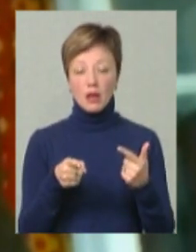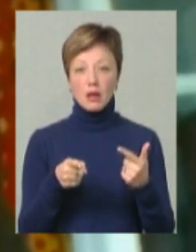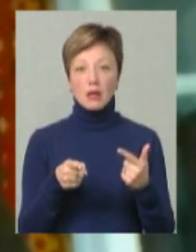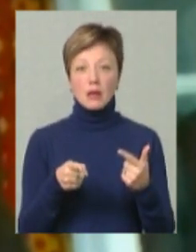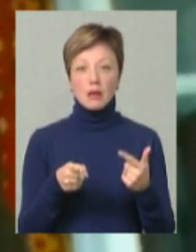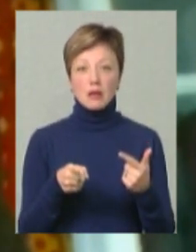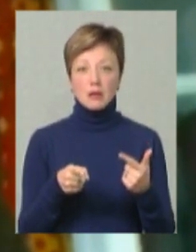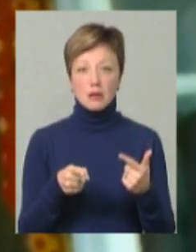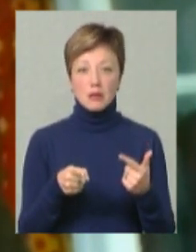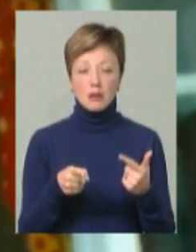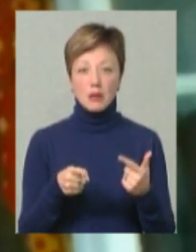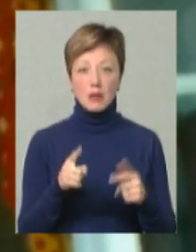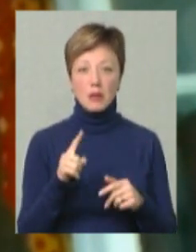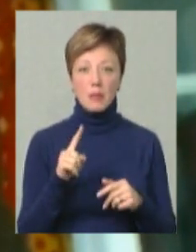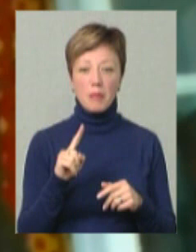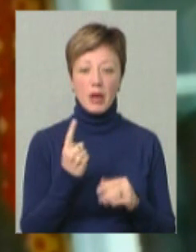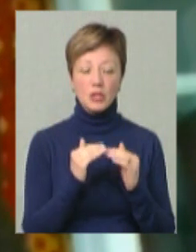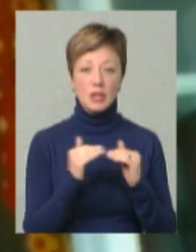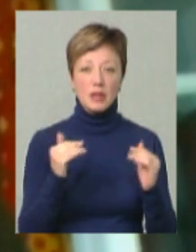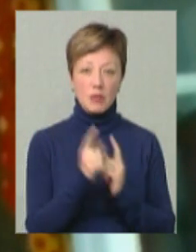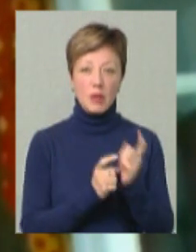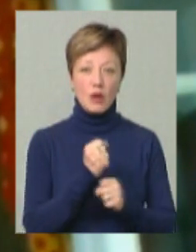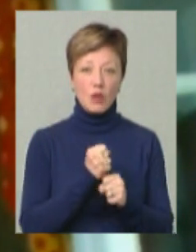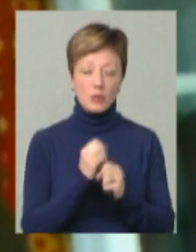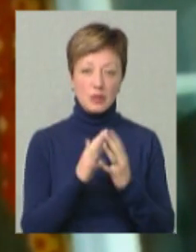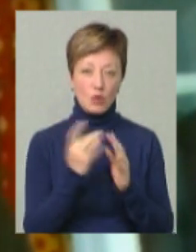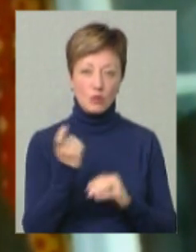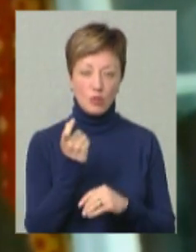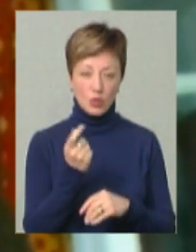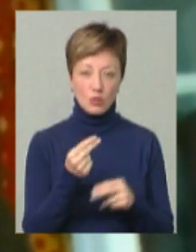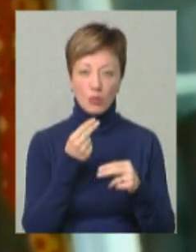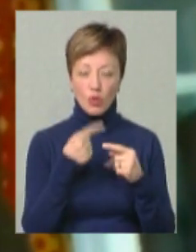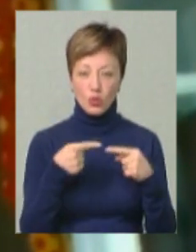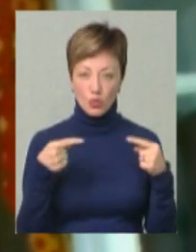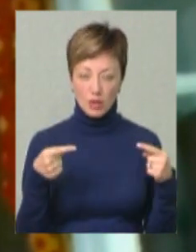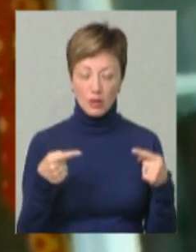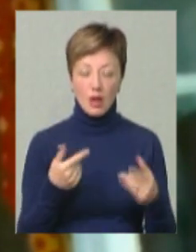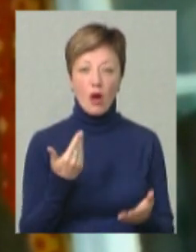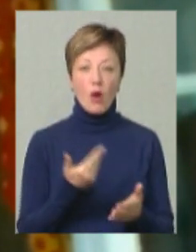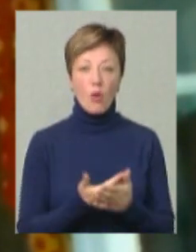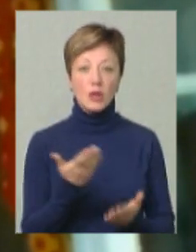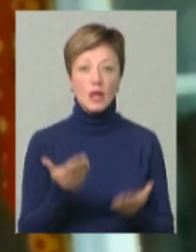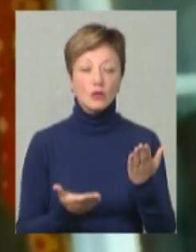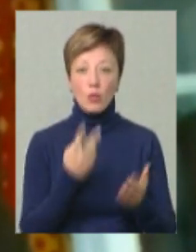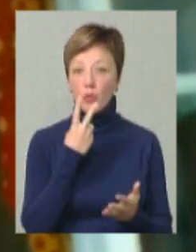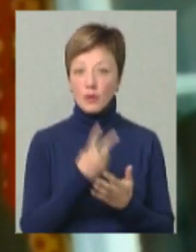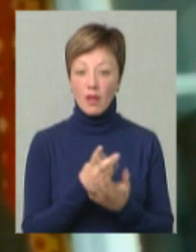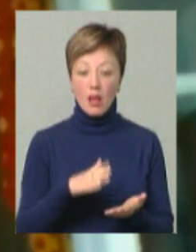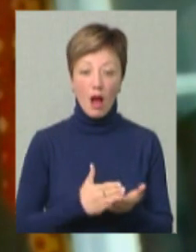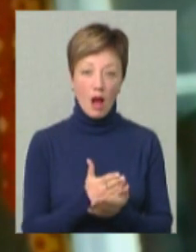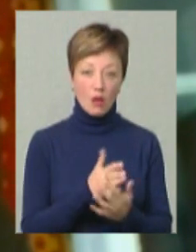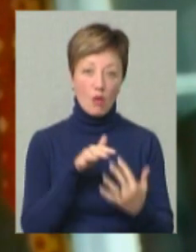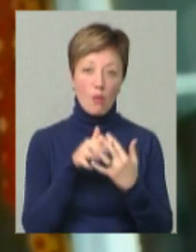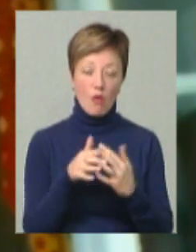рівень переробки сільськогосподарських продуктів. І от якщо ми подивимося на карту